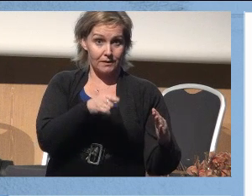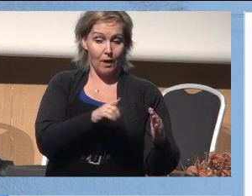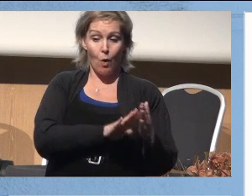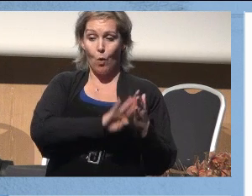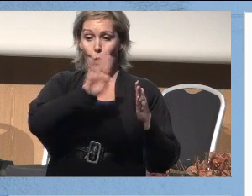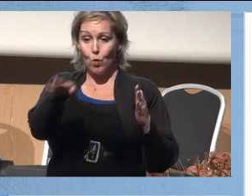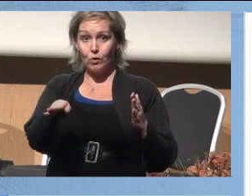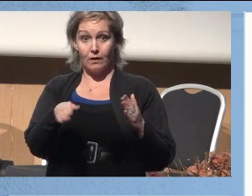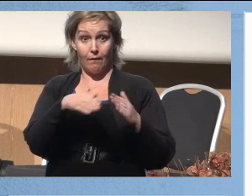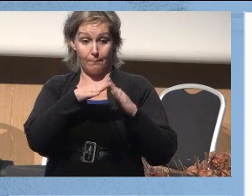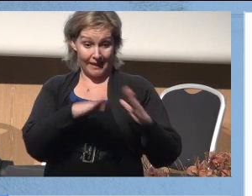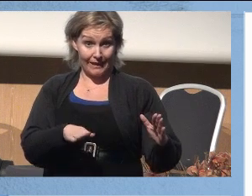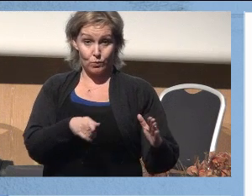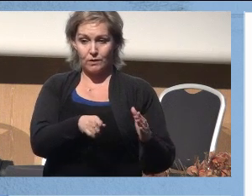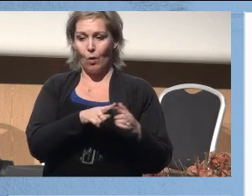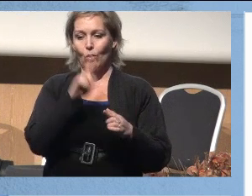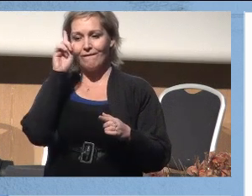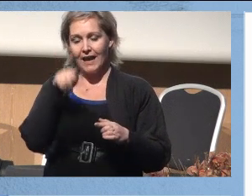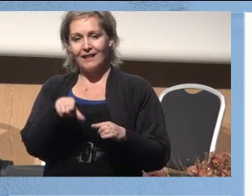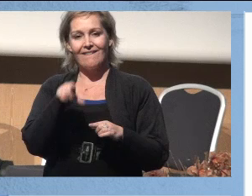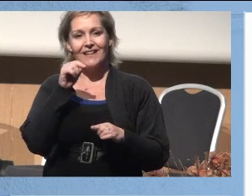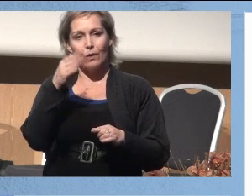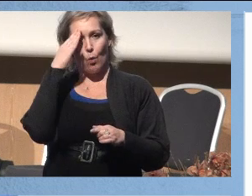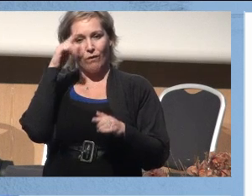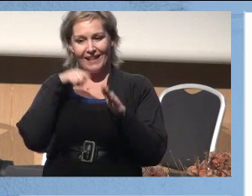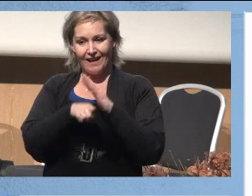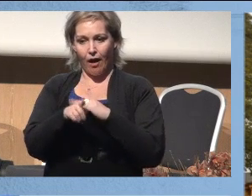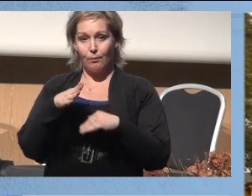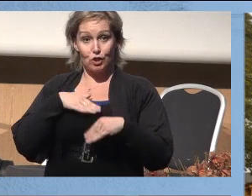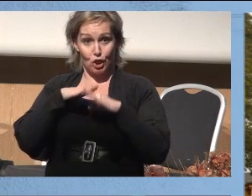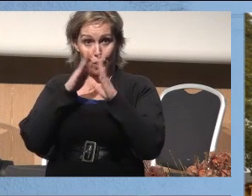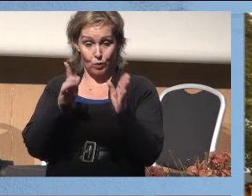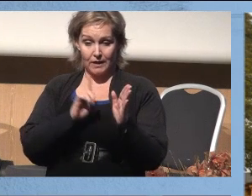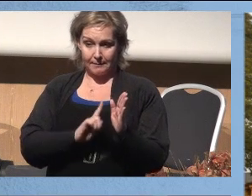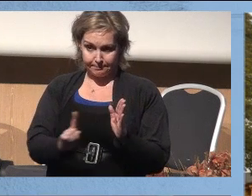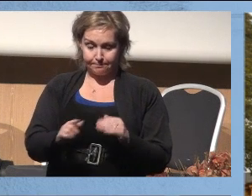ut av parkeringshuset, og vet at dere skal finne hovedingangen på sykehuset.